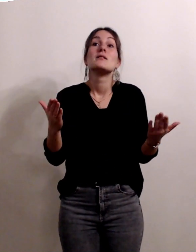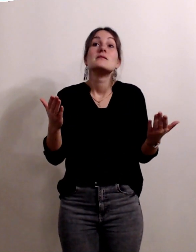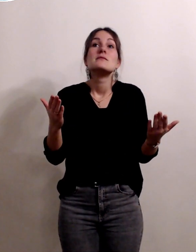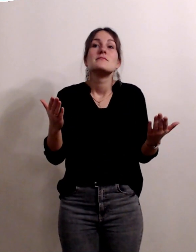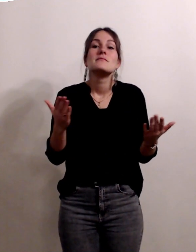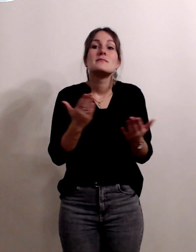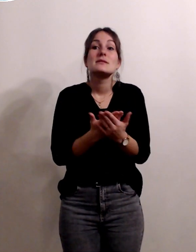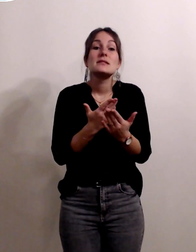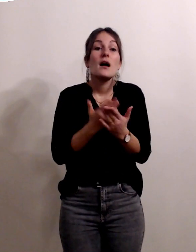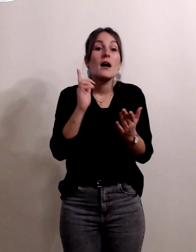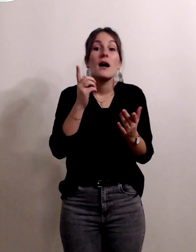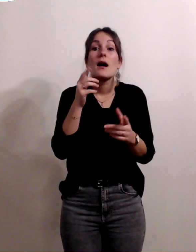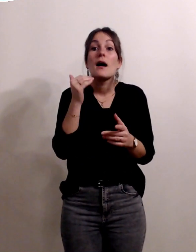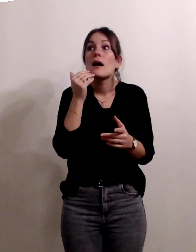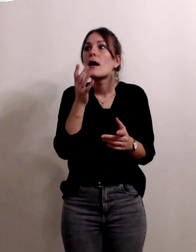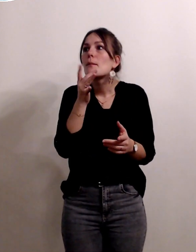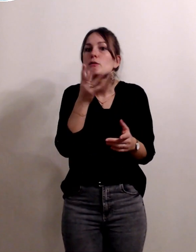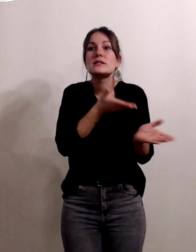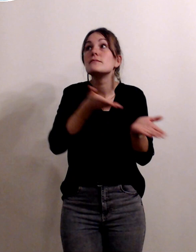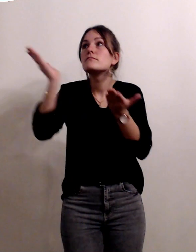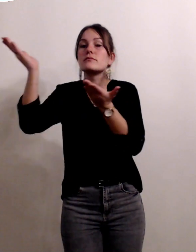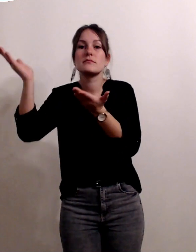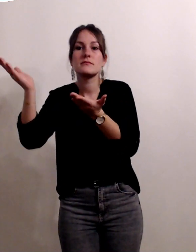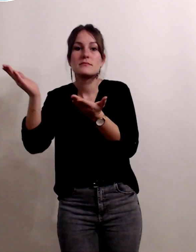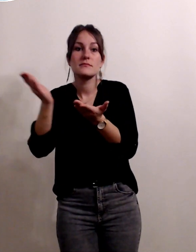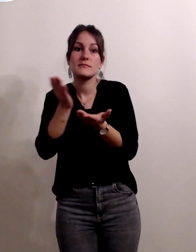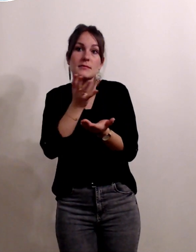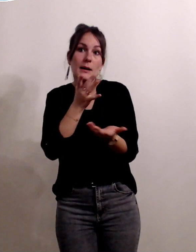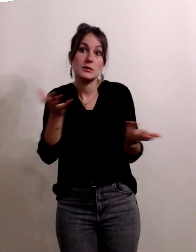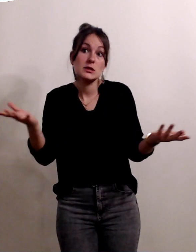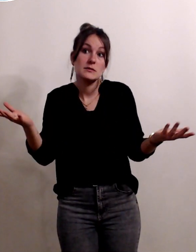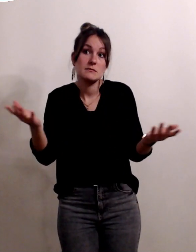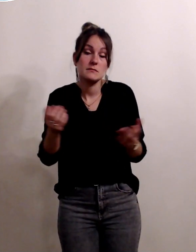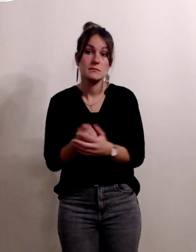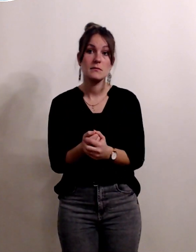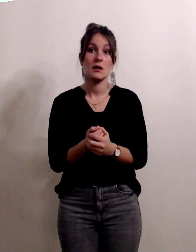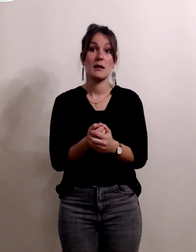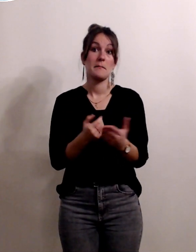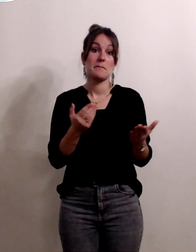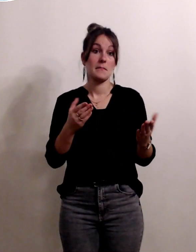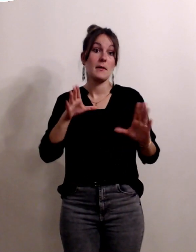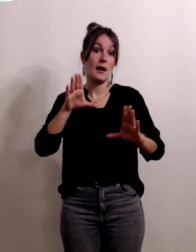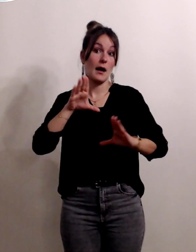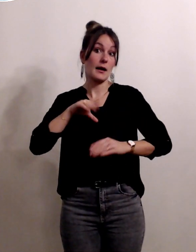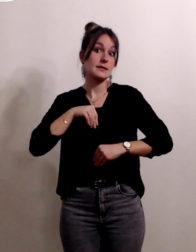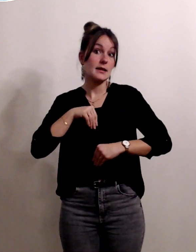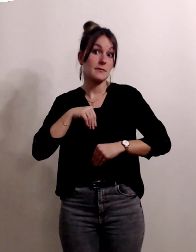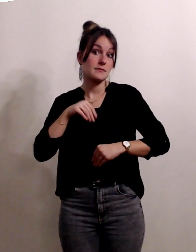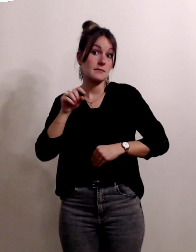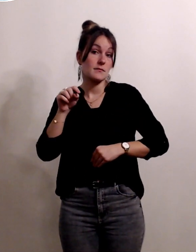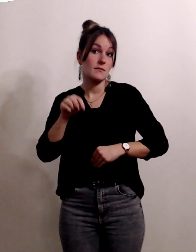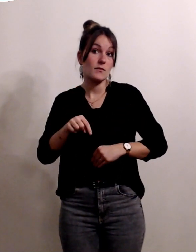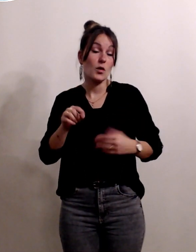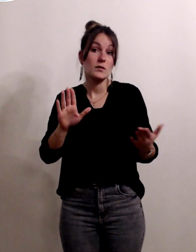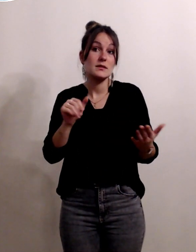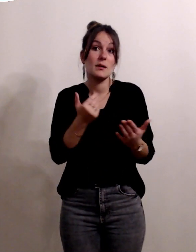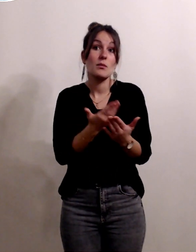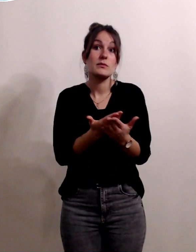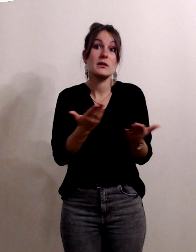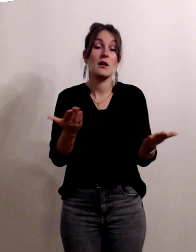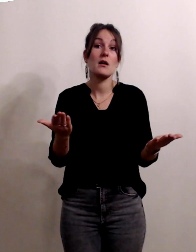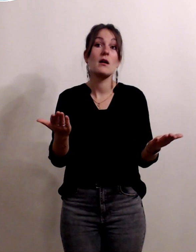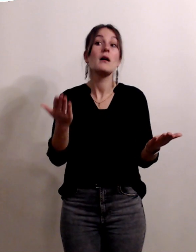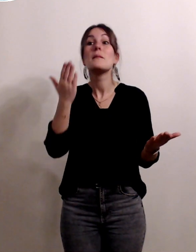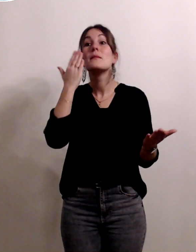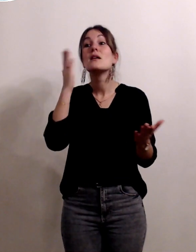de considérer que cet événement là puisse se produire et de l'accepter on peut difficilement